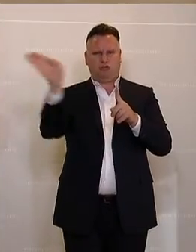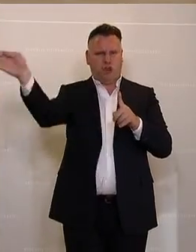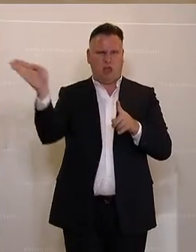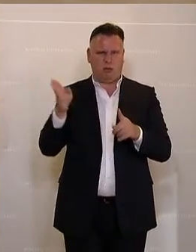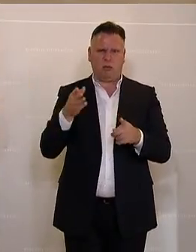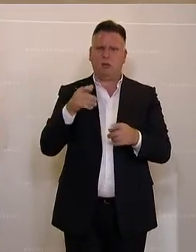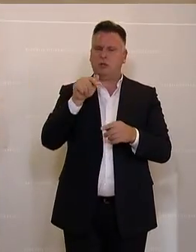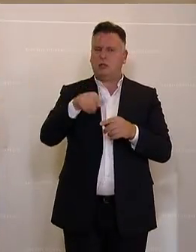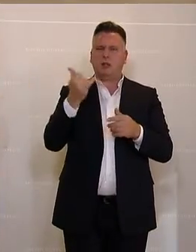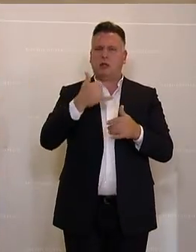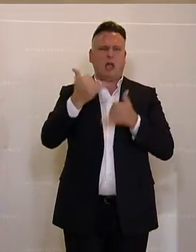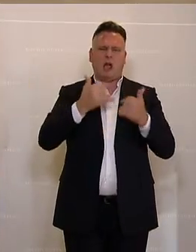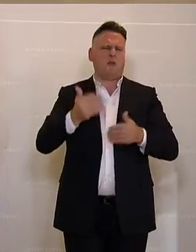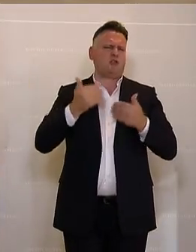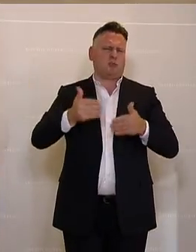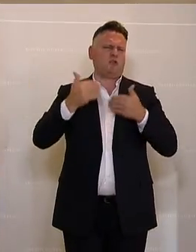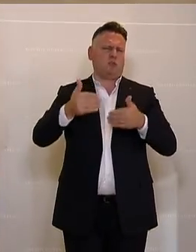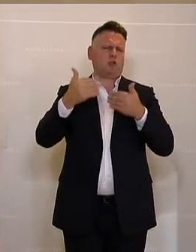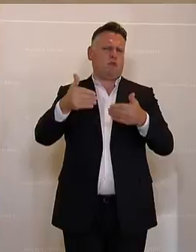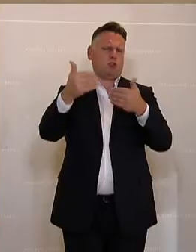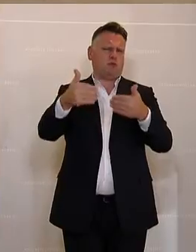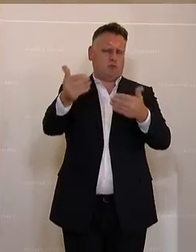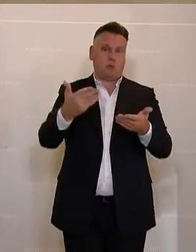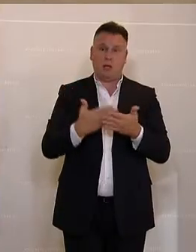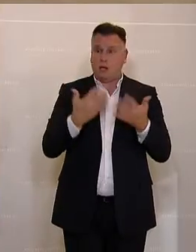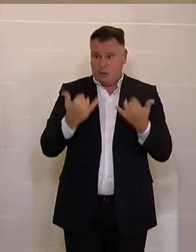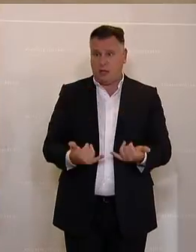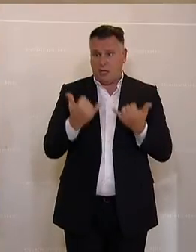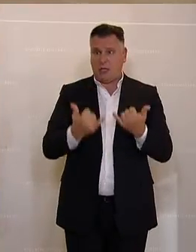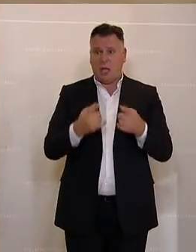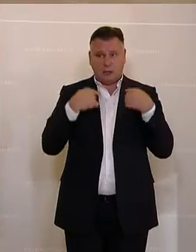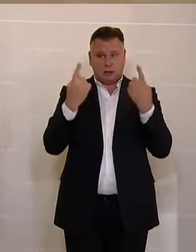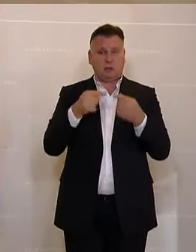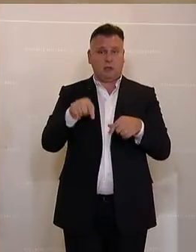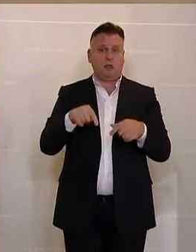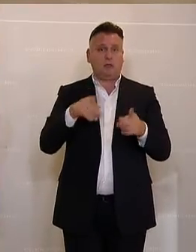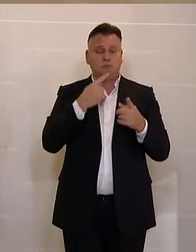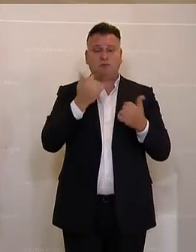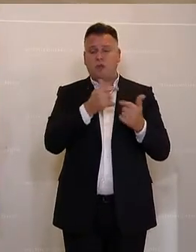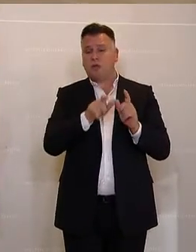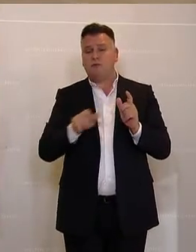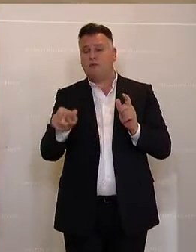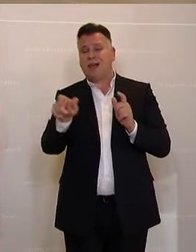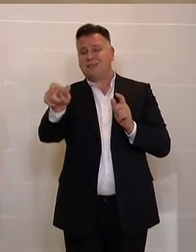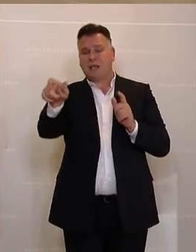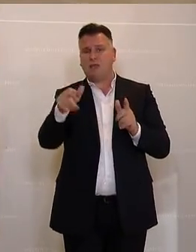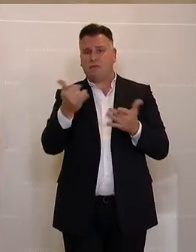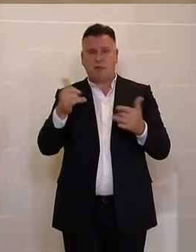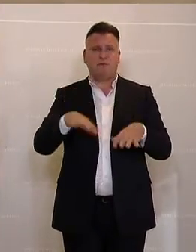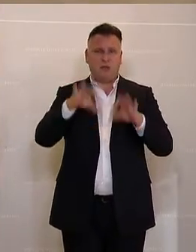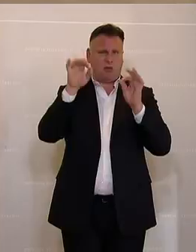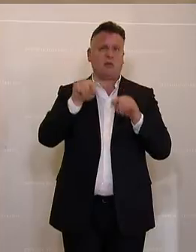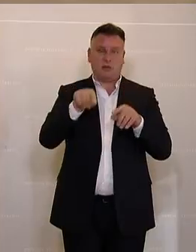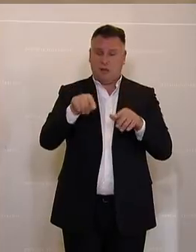Jahre alles hinausgezögert. Und ich glaube, es ist wichtig, dass wir jetzt den eingeschlagenen Weg der Trassenfindung, der ja in der entscheidenden Phase